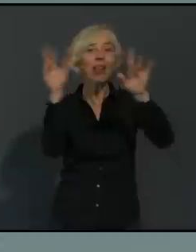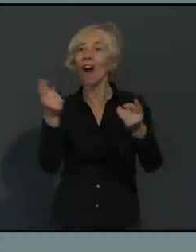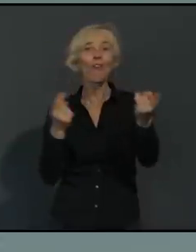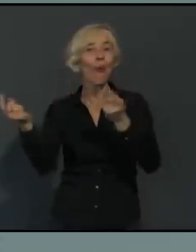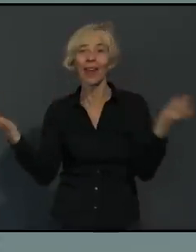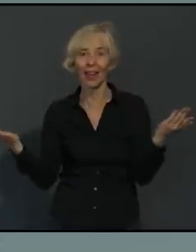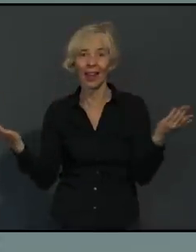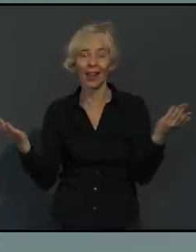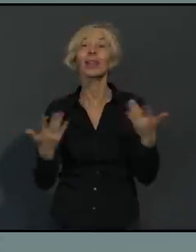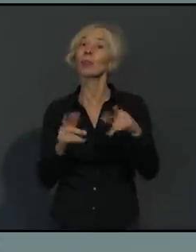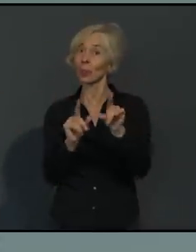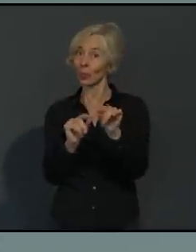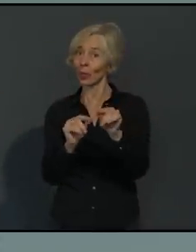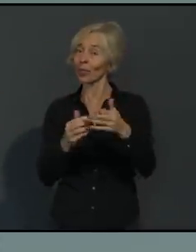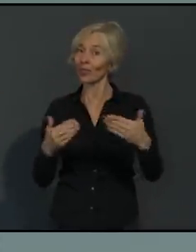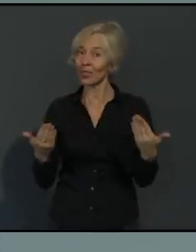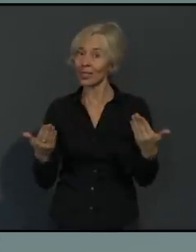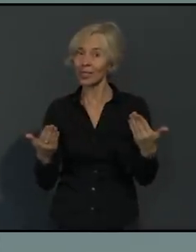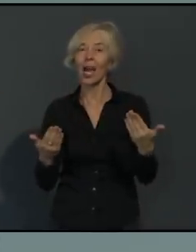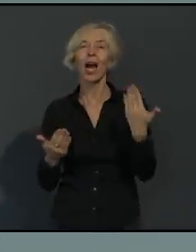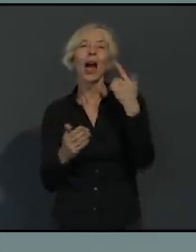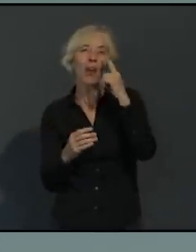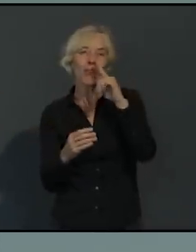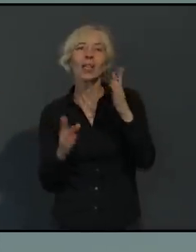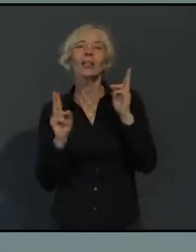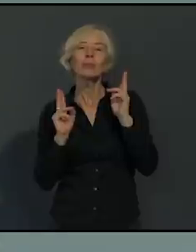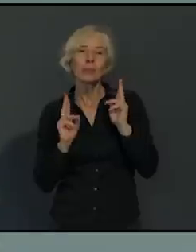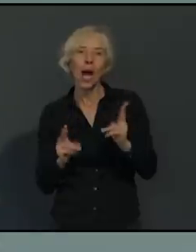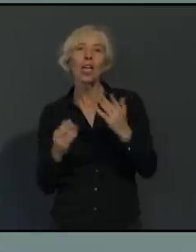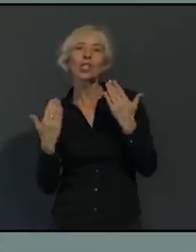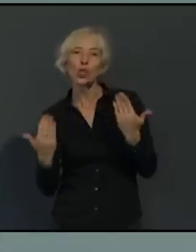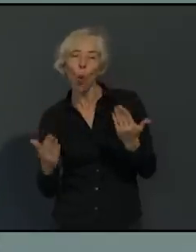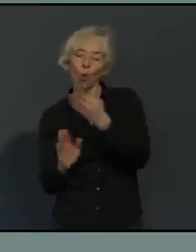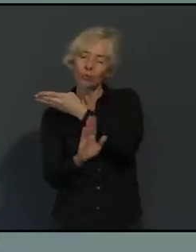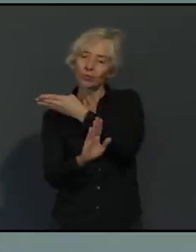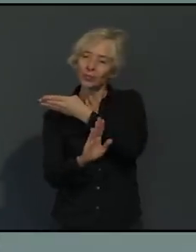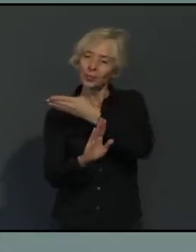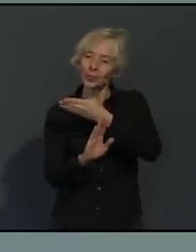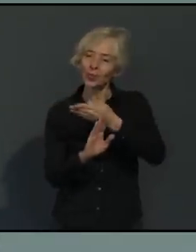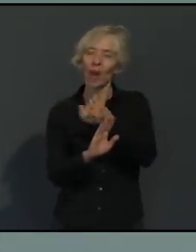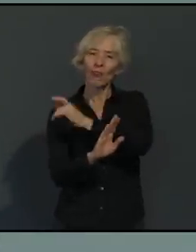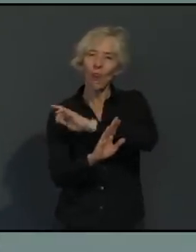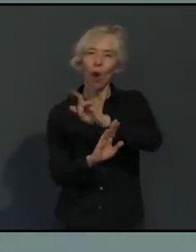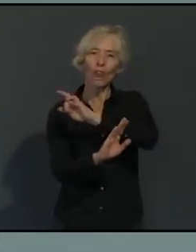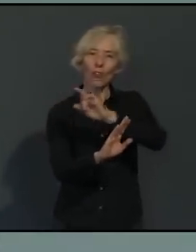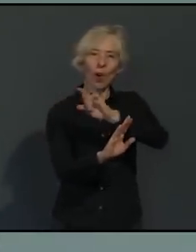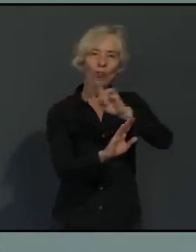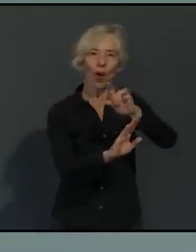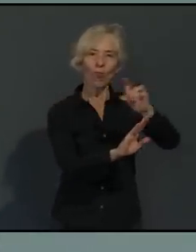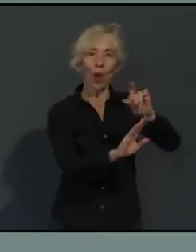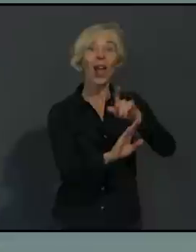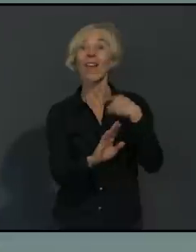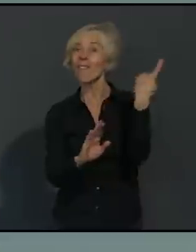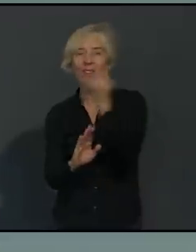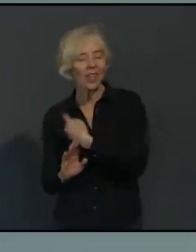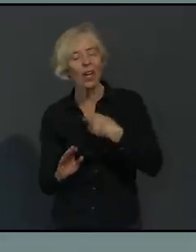beispielsweise auch, dass bei den Hygienekonzepten, über die ja in den letzten Tagen und Wochen auch sehr intensiv Land auf, Land ab